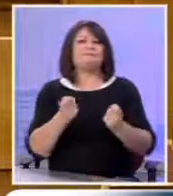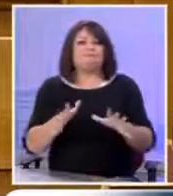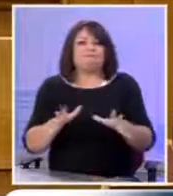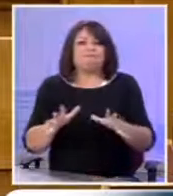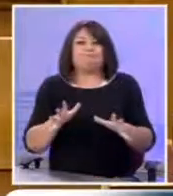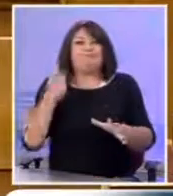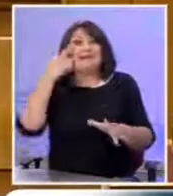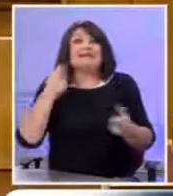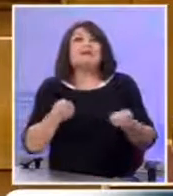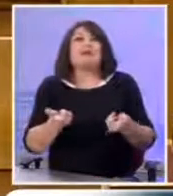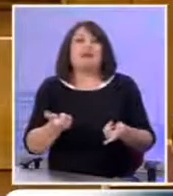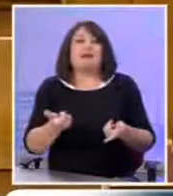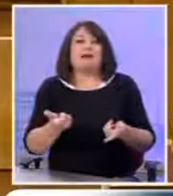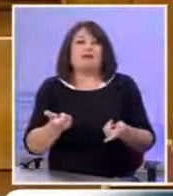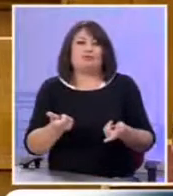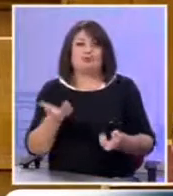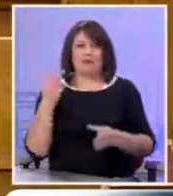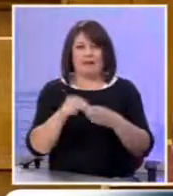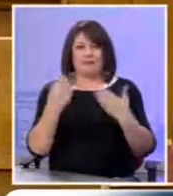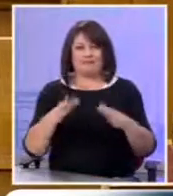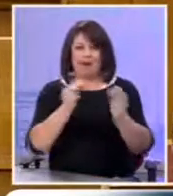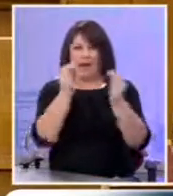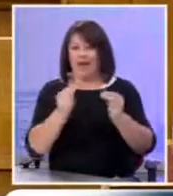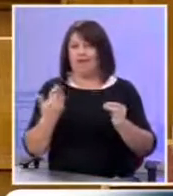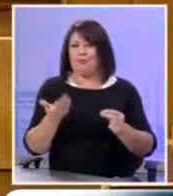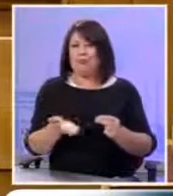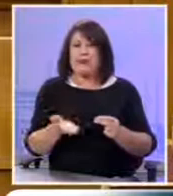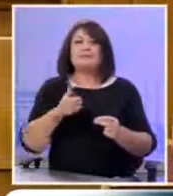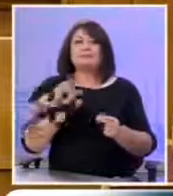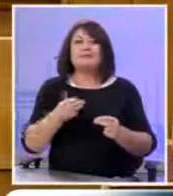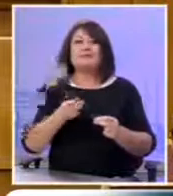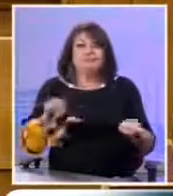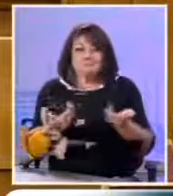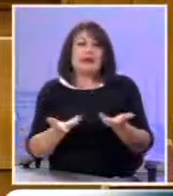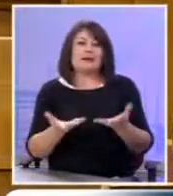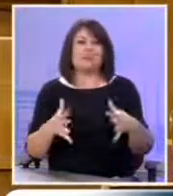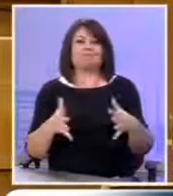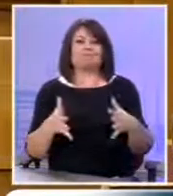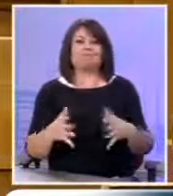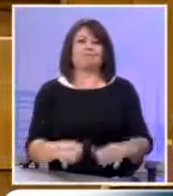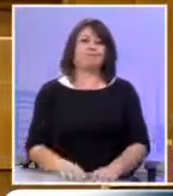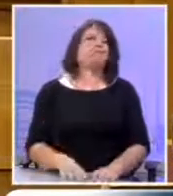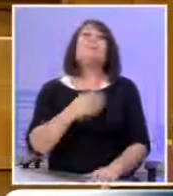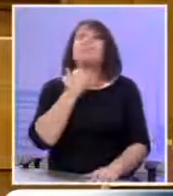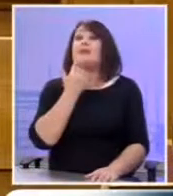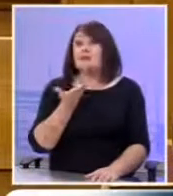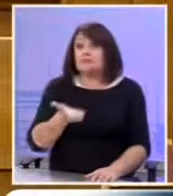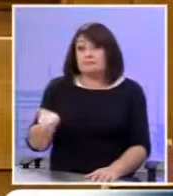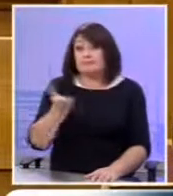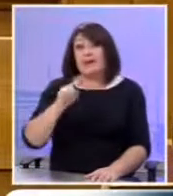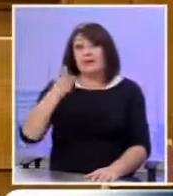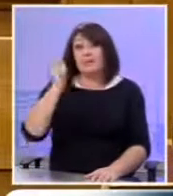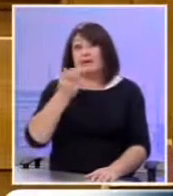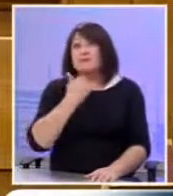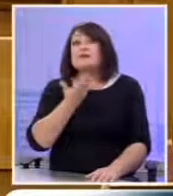μετά και από το αποτέλεσμα των πρόσφατων εκλογών Δεν μπορέσατε κυρίες και κύριοι συνάδελφοι